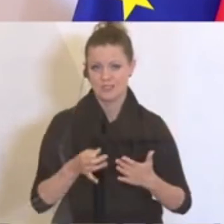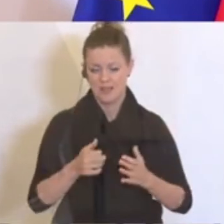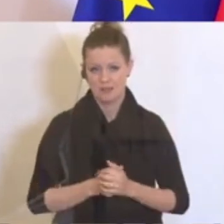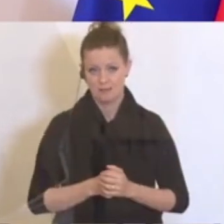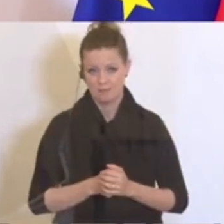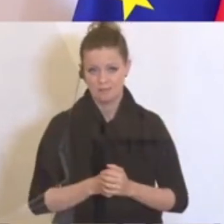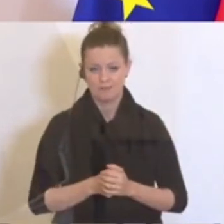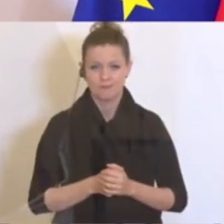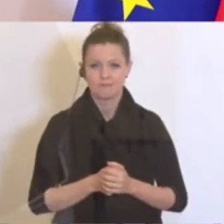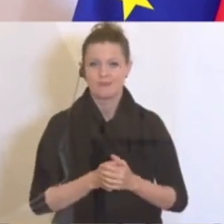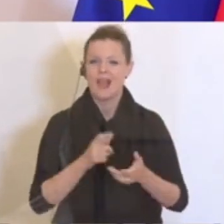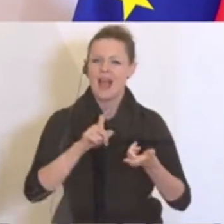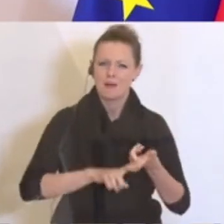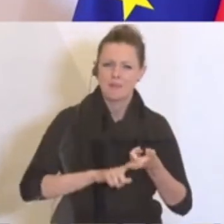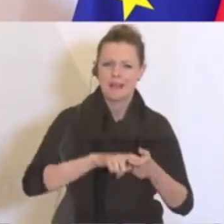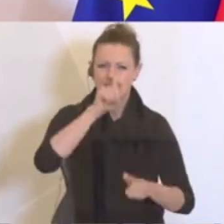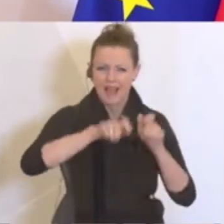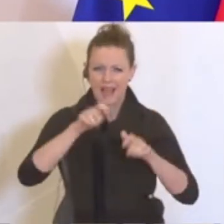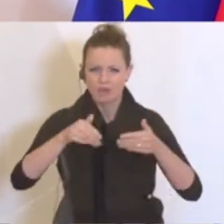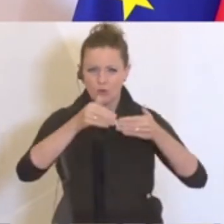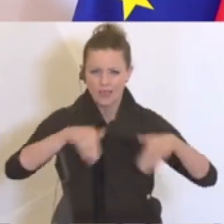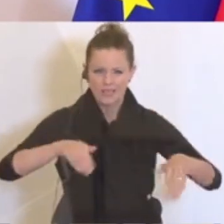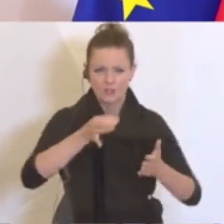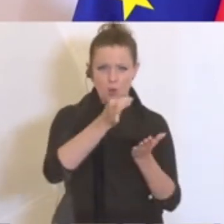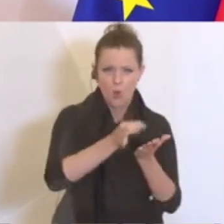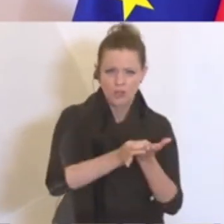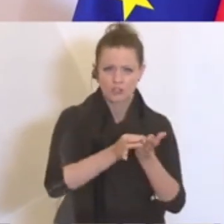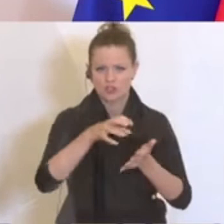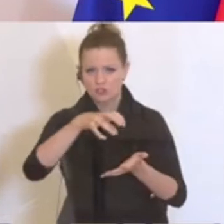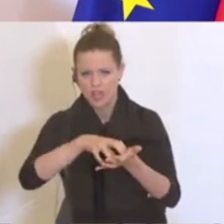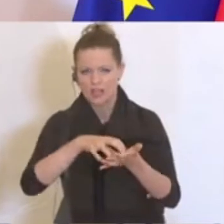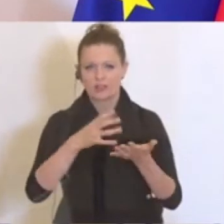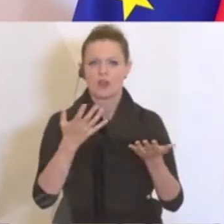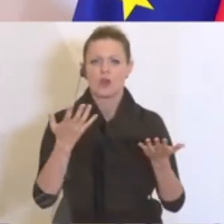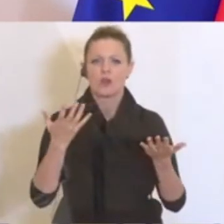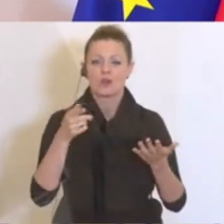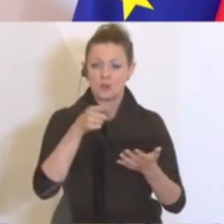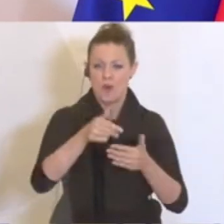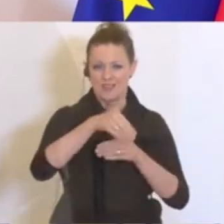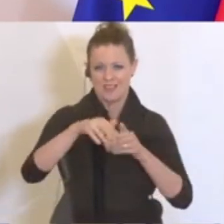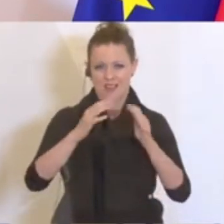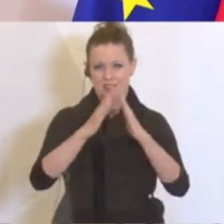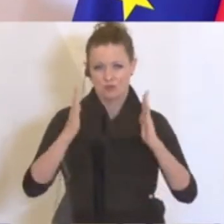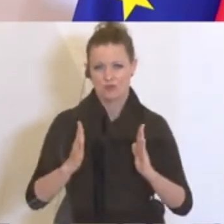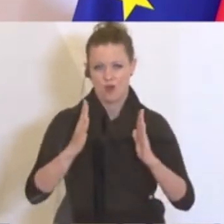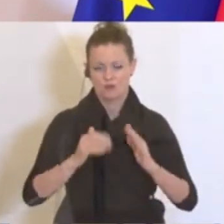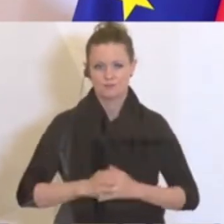je nach Einwohnergrenze der Ortschaft oder der Stadt, in der das Gasthaus steht.